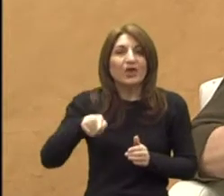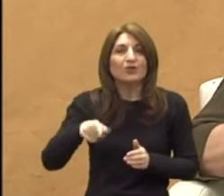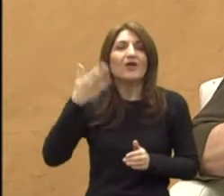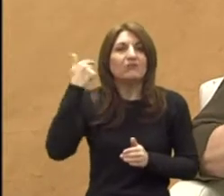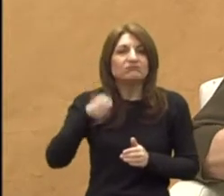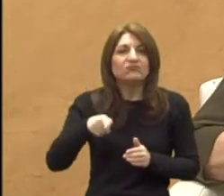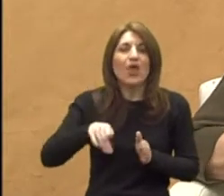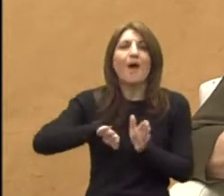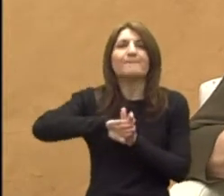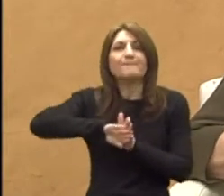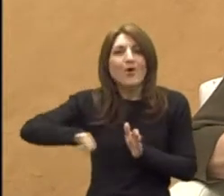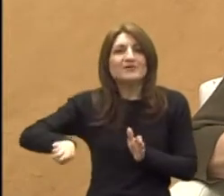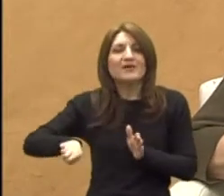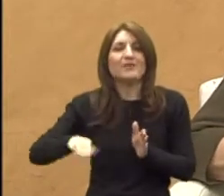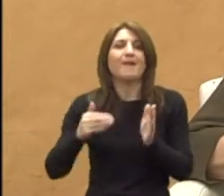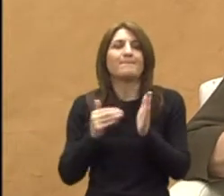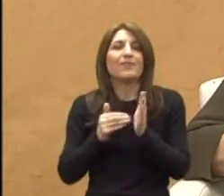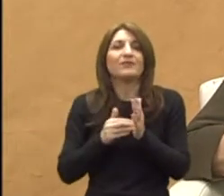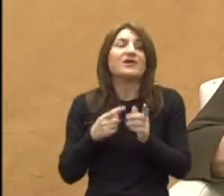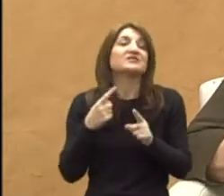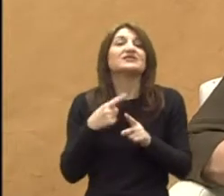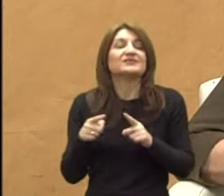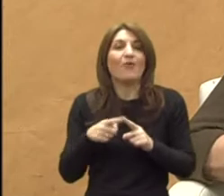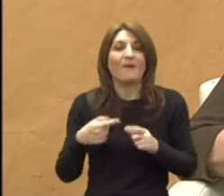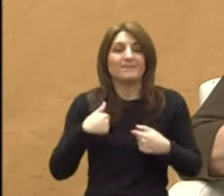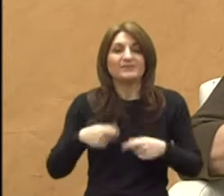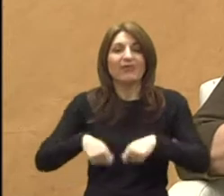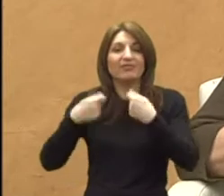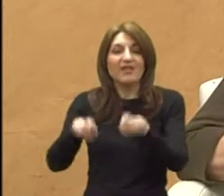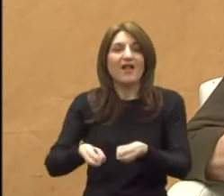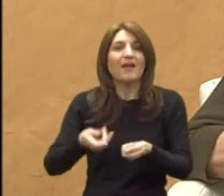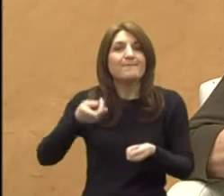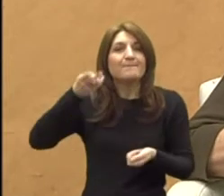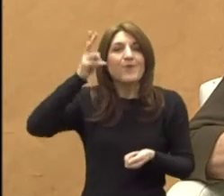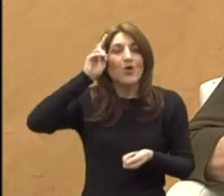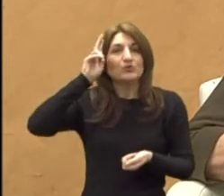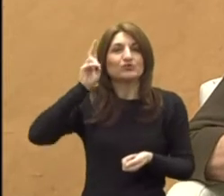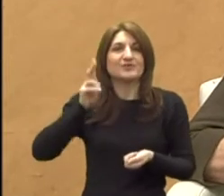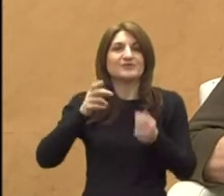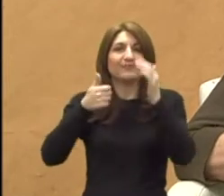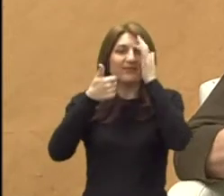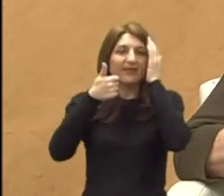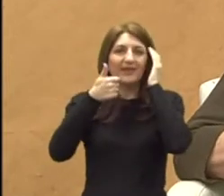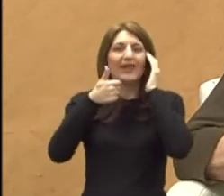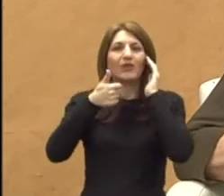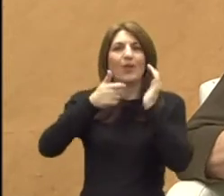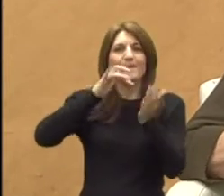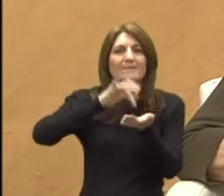posebna. Posebna po tome što smo omogućili na jednom mjestu